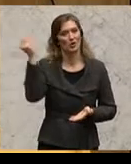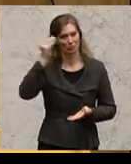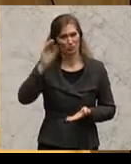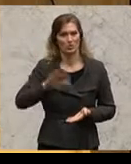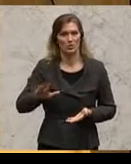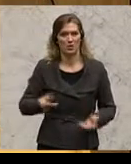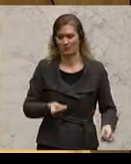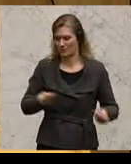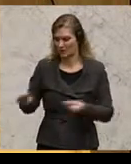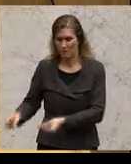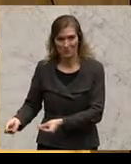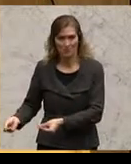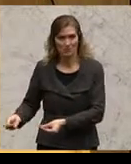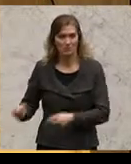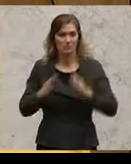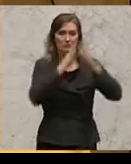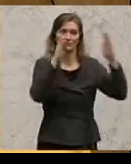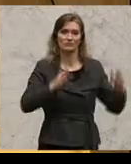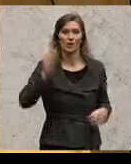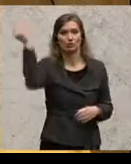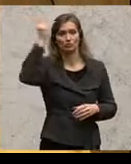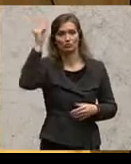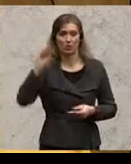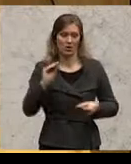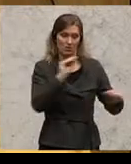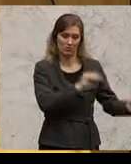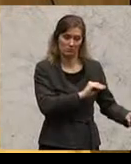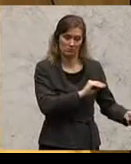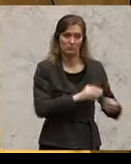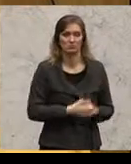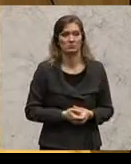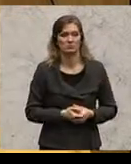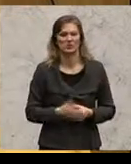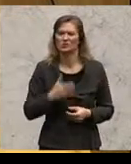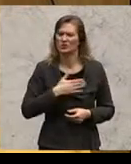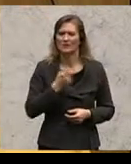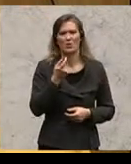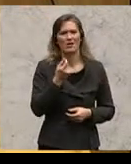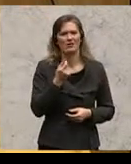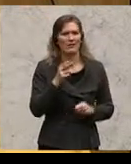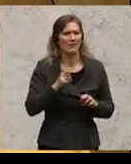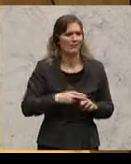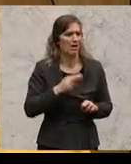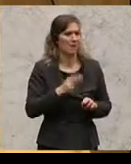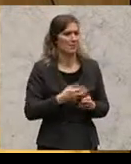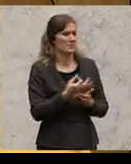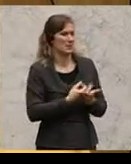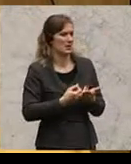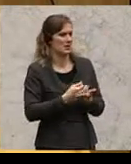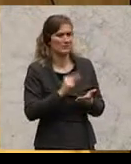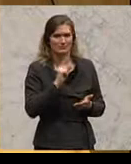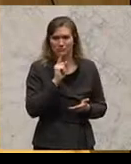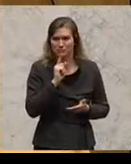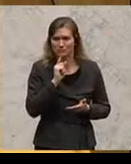Schüler, für die Schulen. Wir wollen, dass das Geld, das sowieso knapp ist, auch für die Bildung dort ankommt, wo es